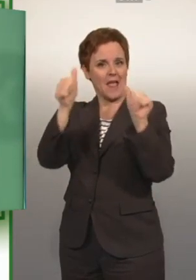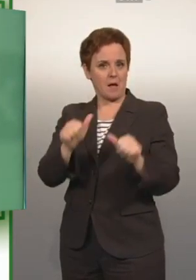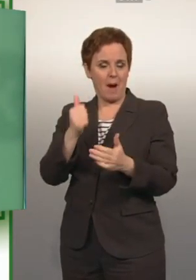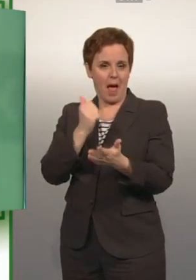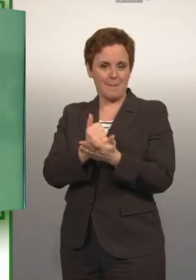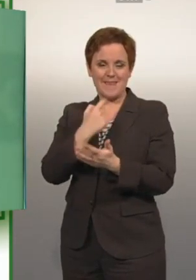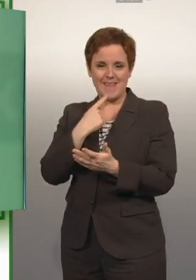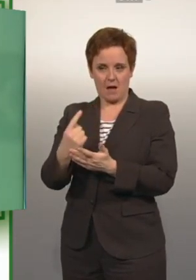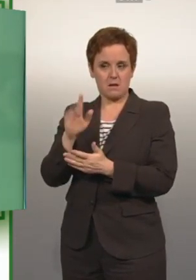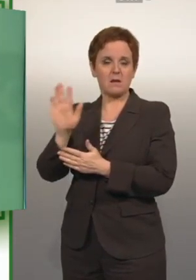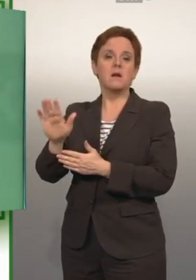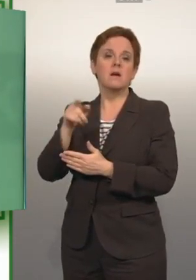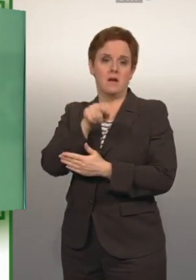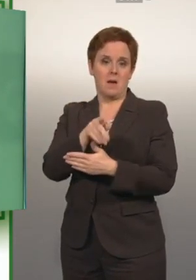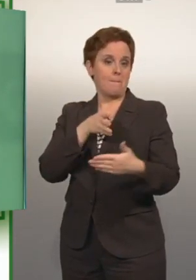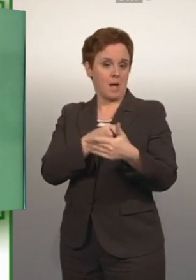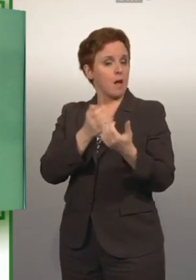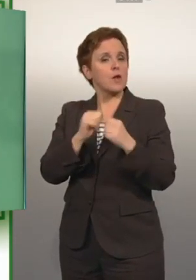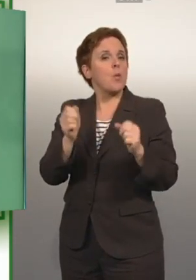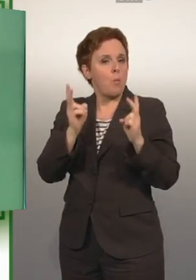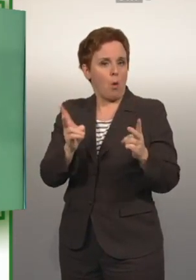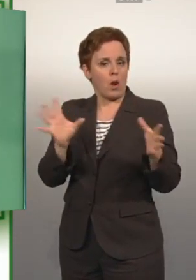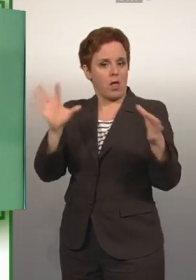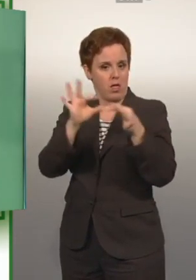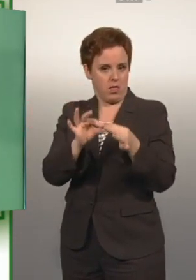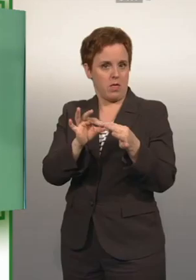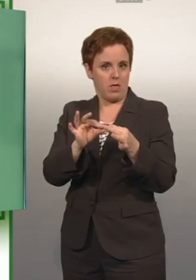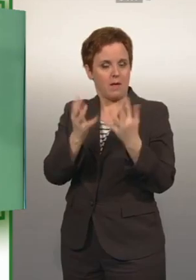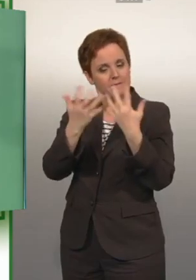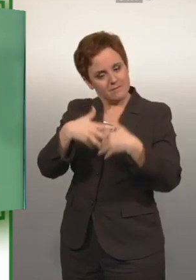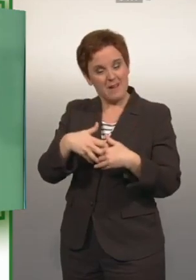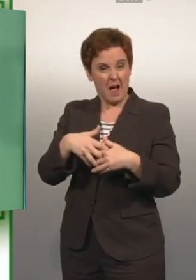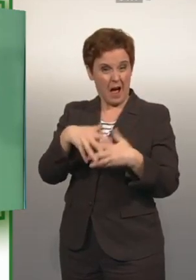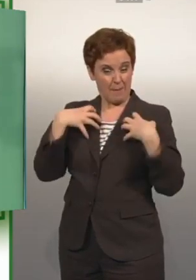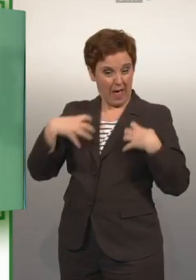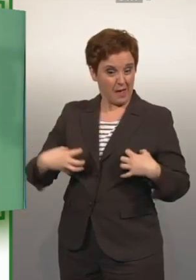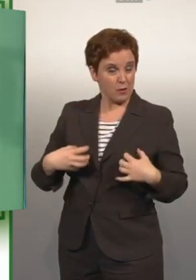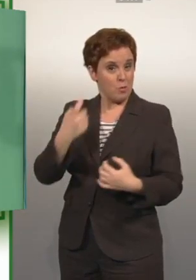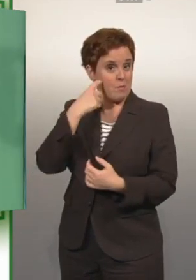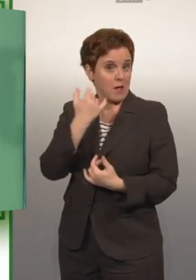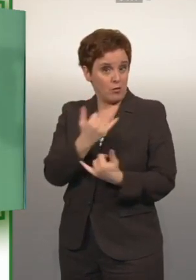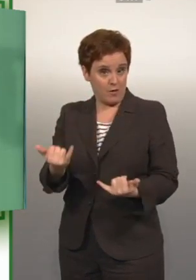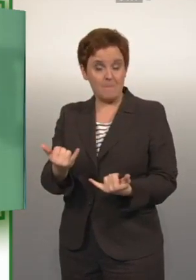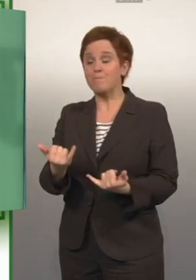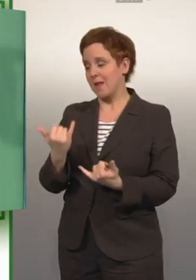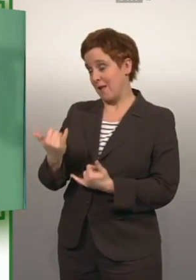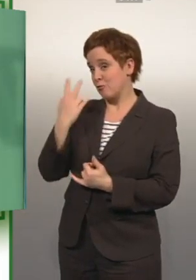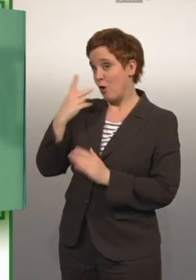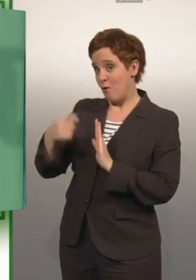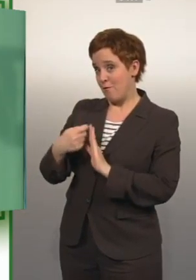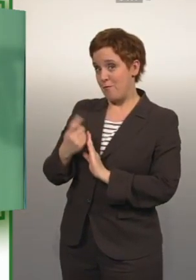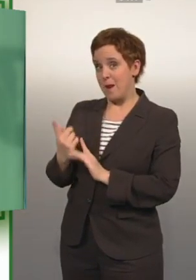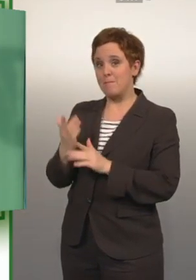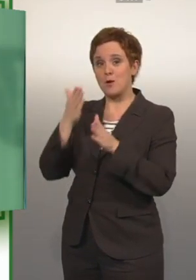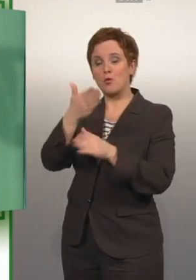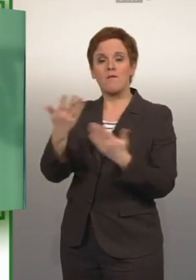Denkmalschutz und Barrierefreiheit sind durchaus vereinbar. Aber wie sehen das die Eigentümer solcher Objekte? Andrea Ferstl auf